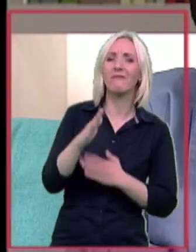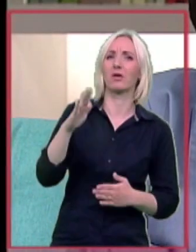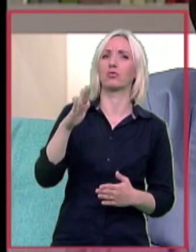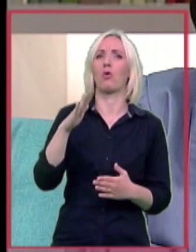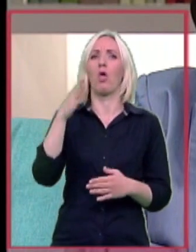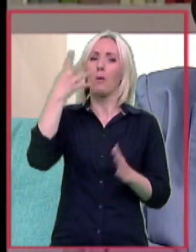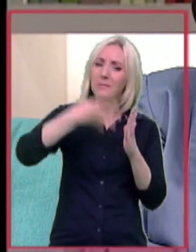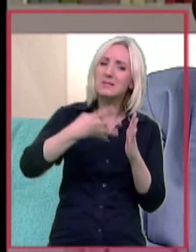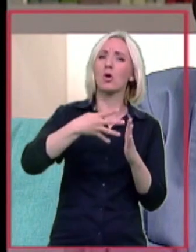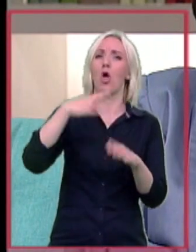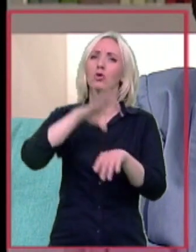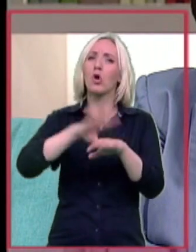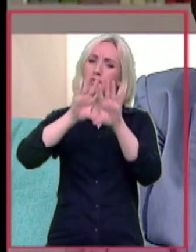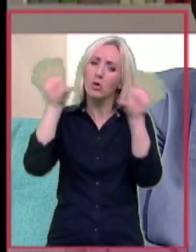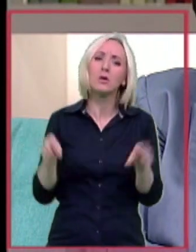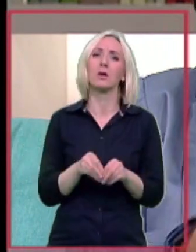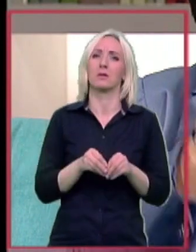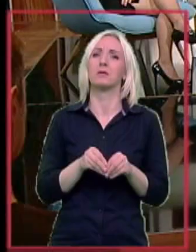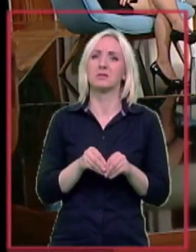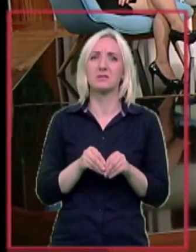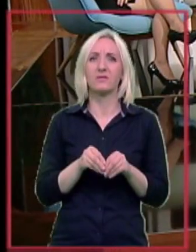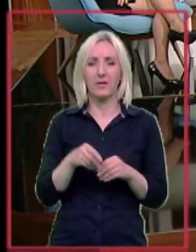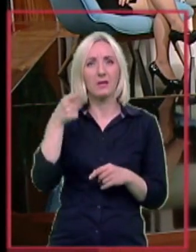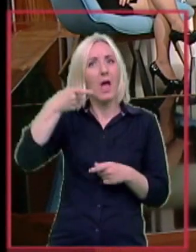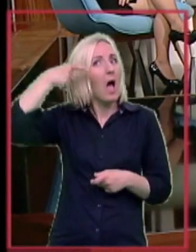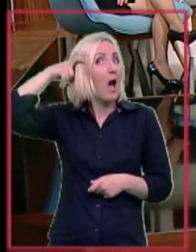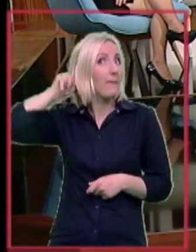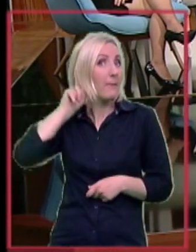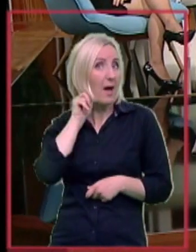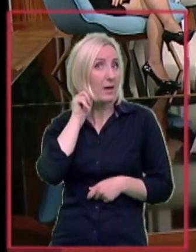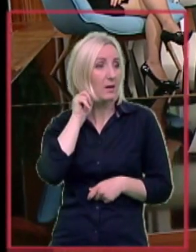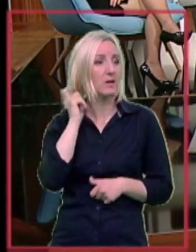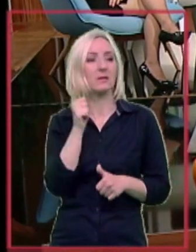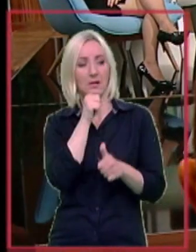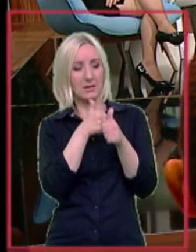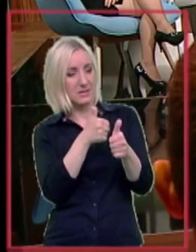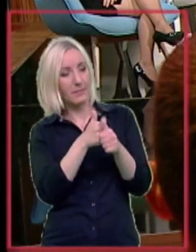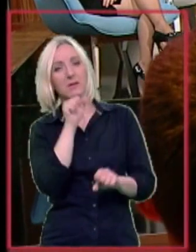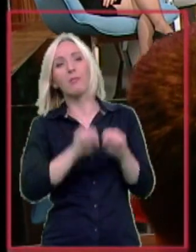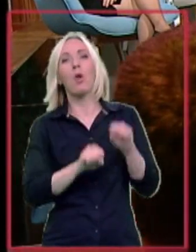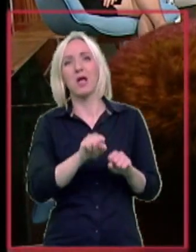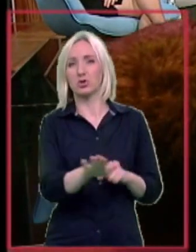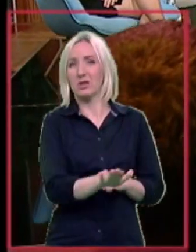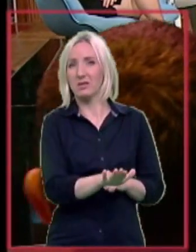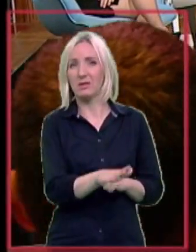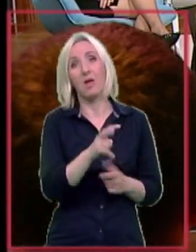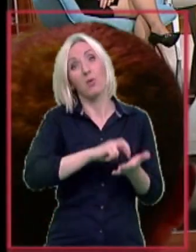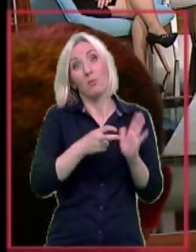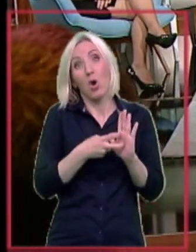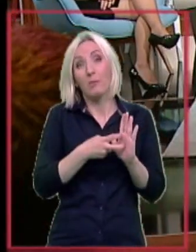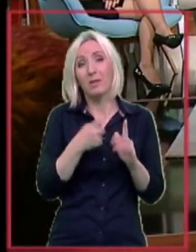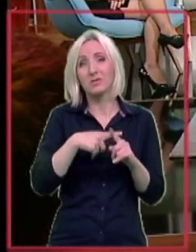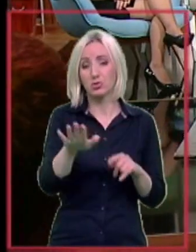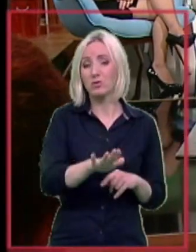doktori, sve. I da se stavi zaušni aparatić i da se prati njeno ponašanje. Ali to je bio problem, ona nije